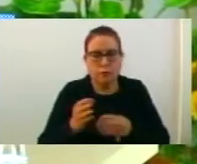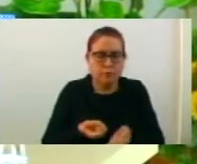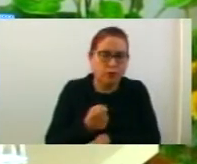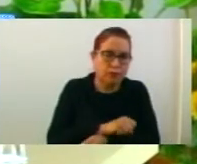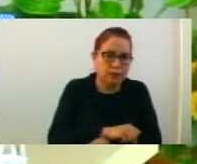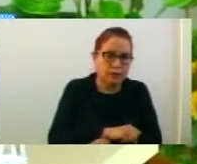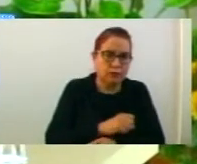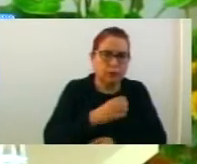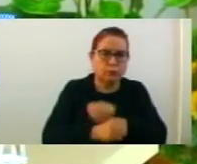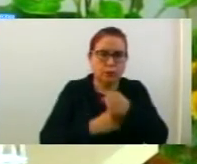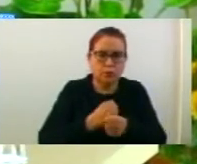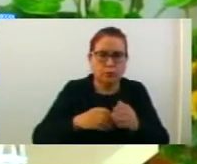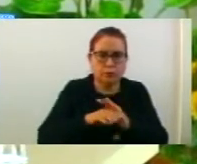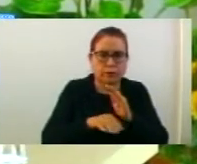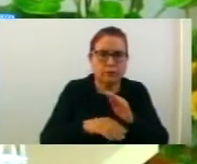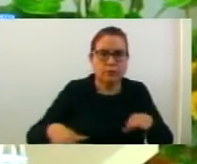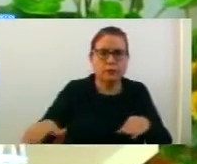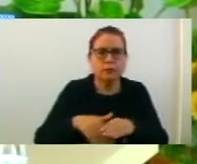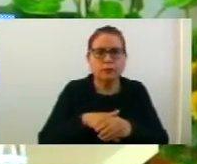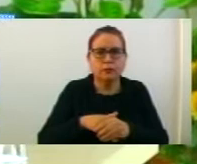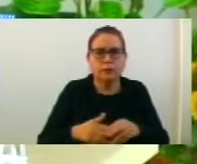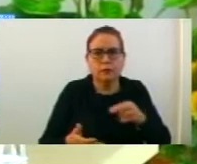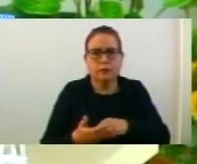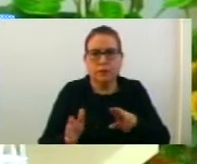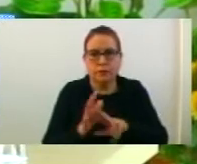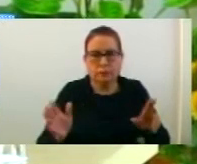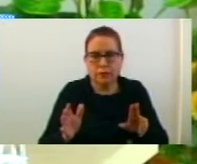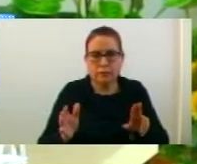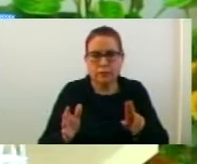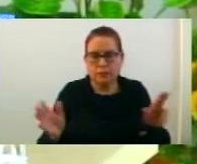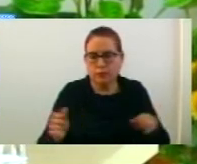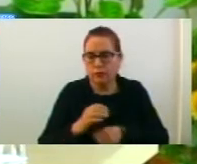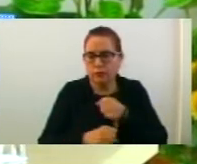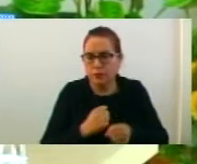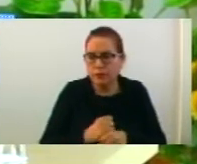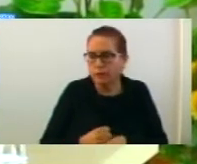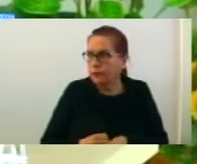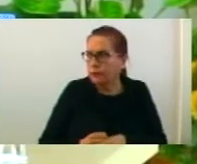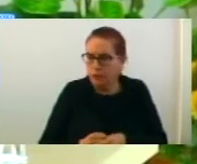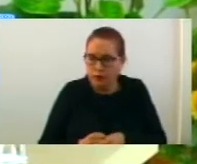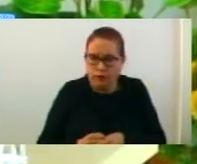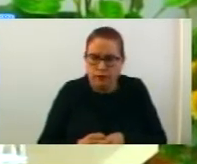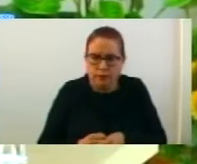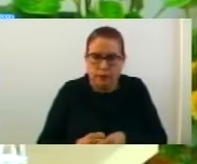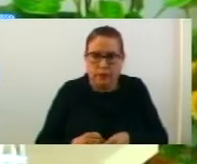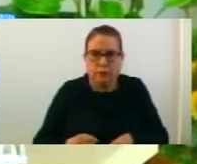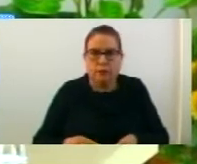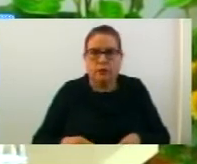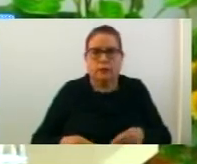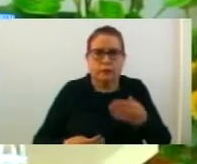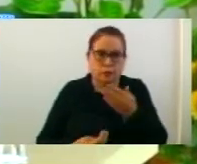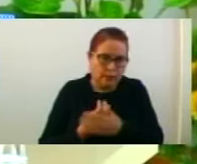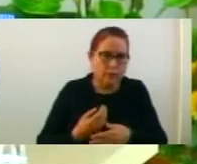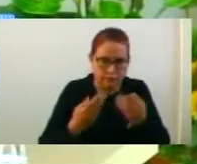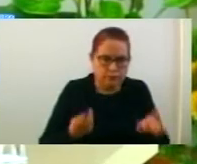доплнуването на годишниот план за вработување за 2018 година на јавното предпријатие паркиралища Струмица, број 04 кроз